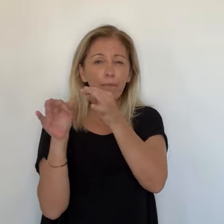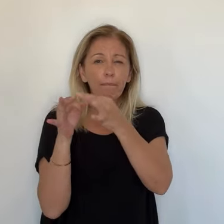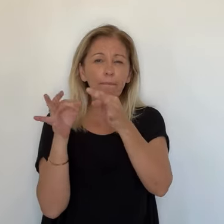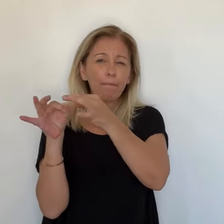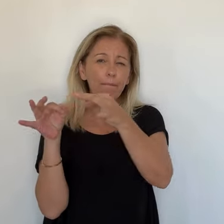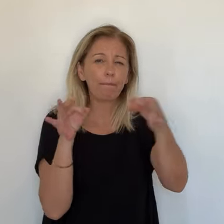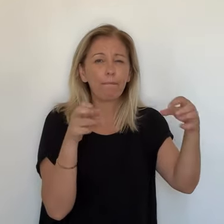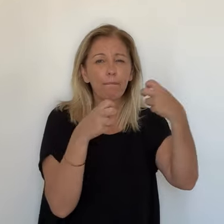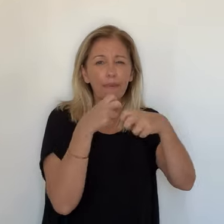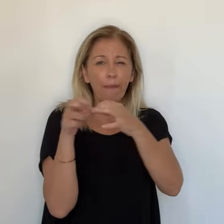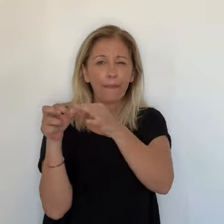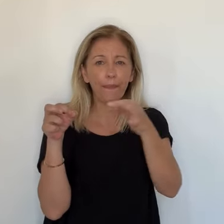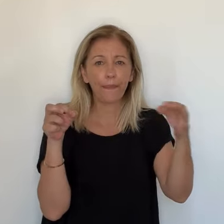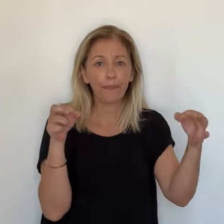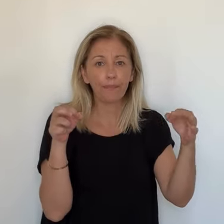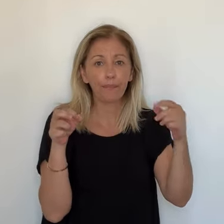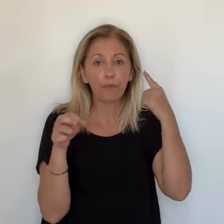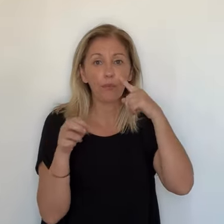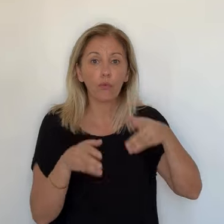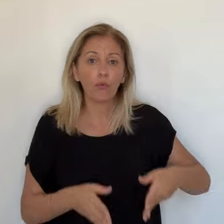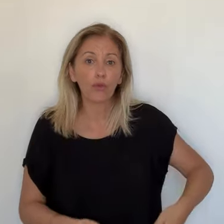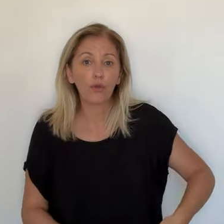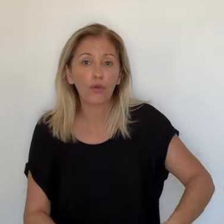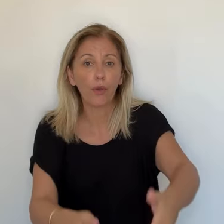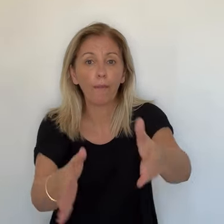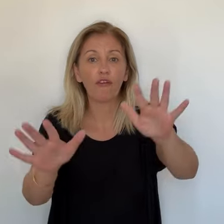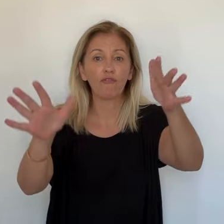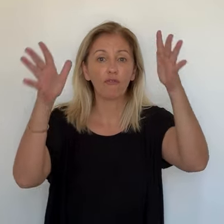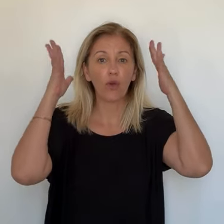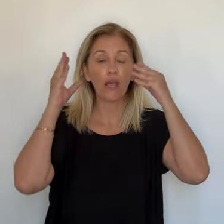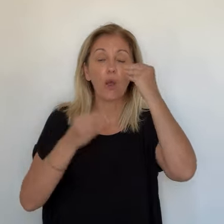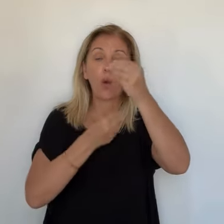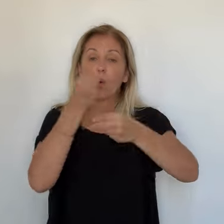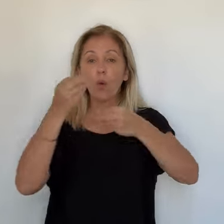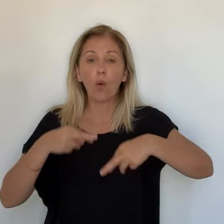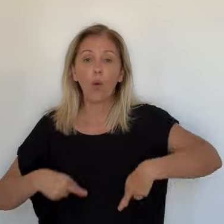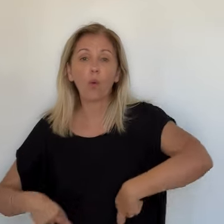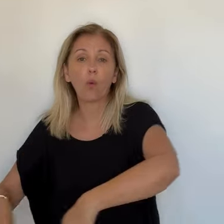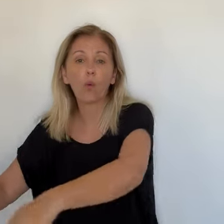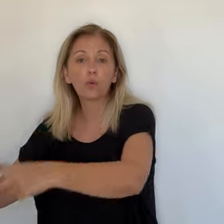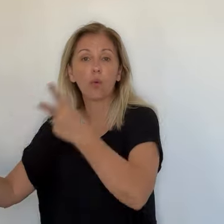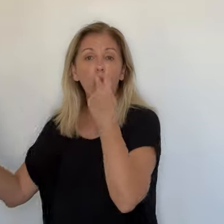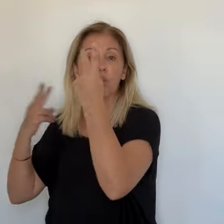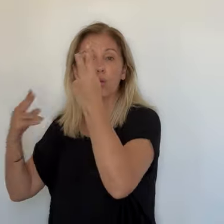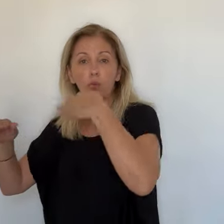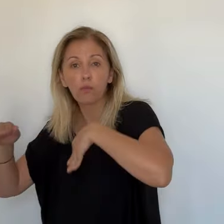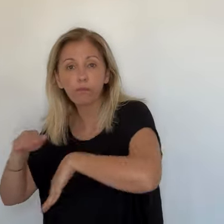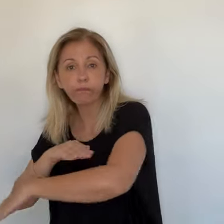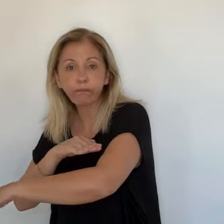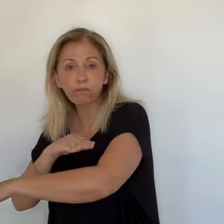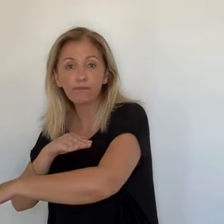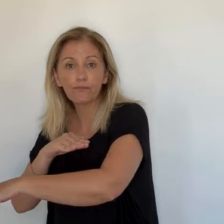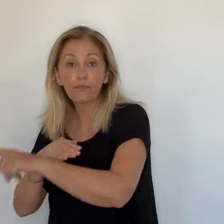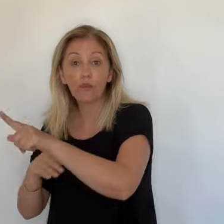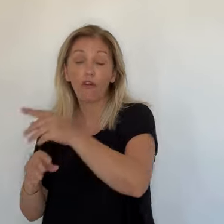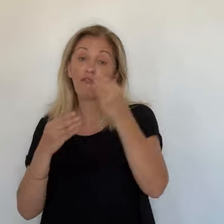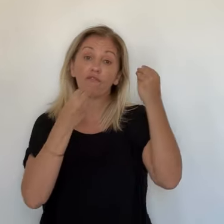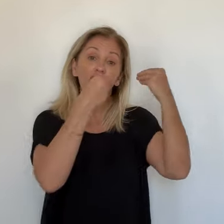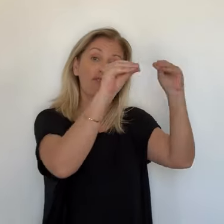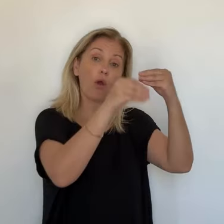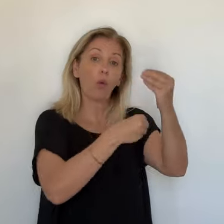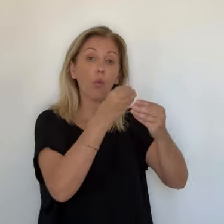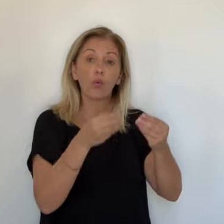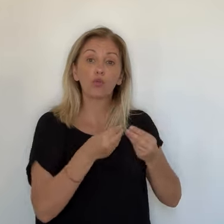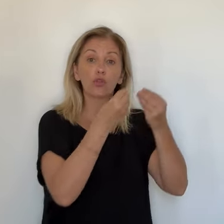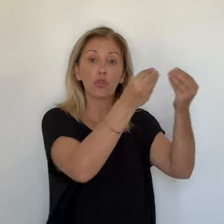Pourra-t-on se passer de la fabrication à Béziers si la consigne se répand ? La loi l'exige en 2025. Cela économiserait beaucoup